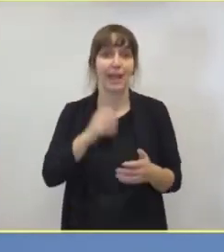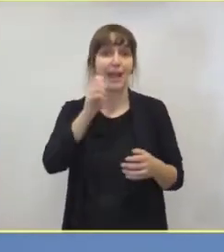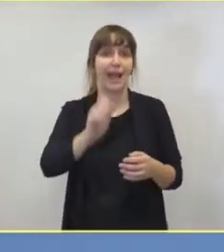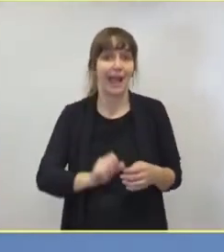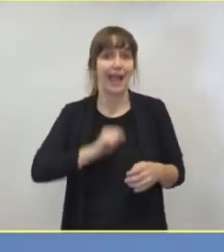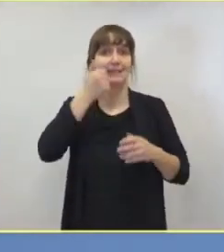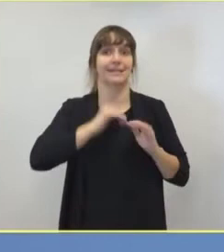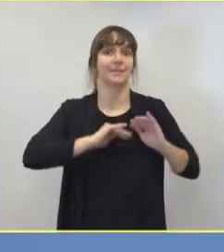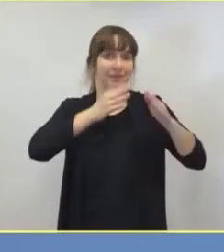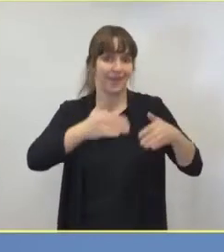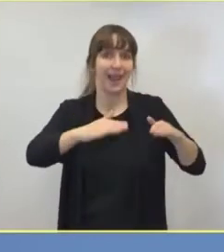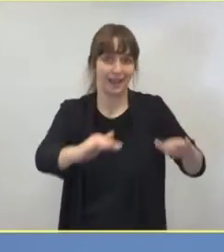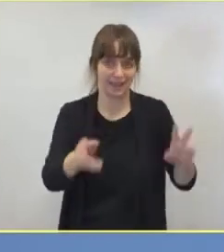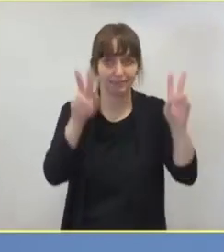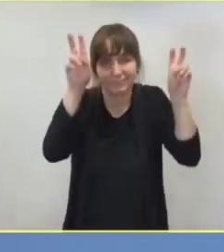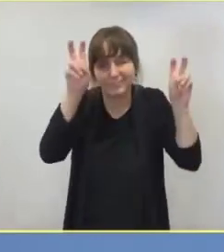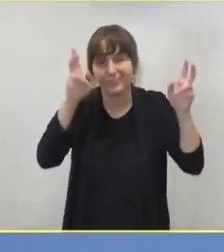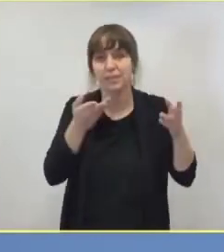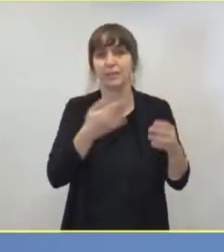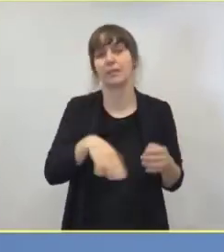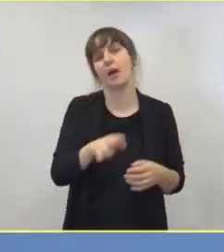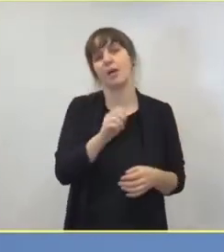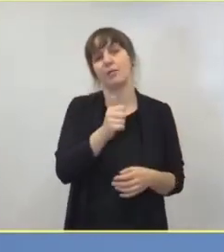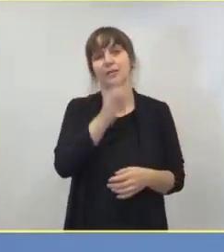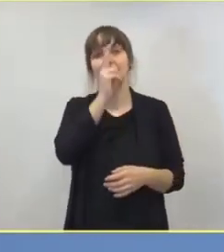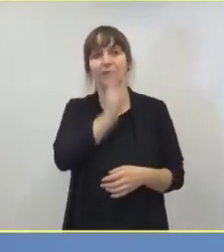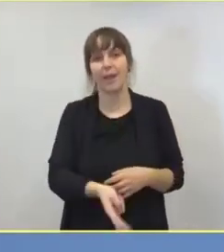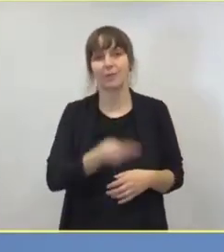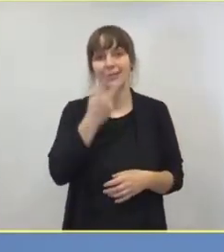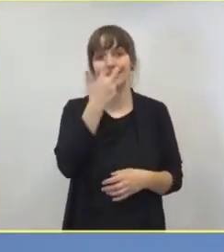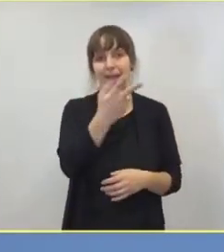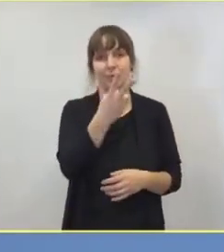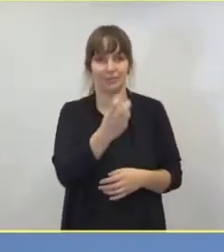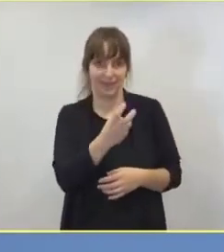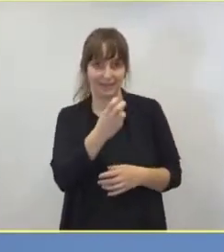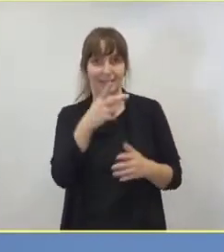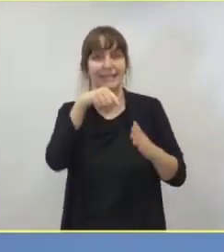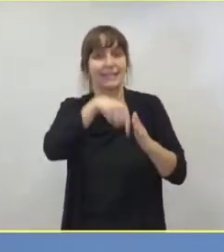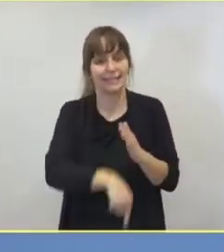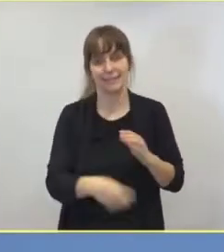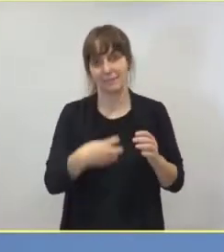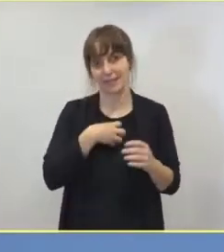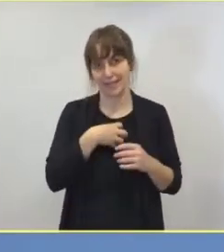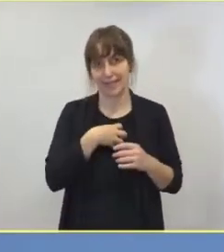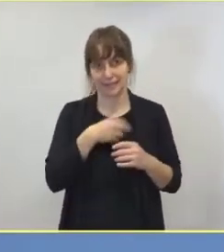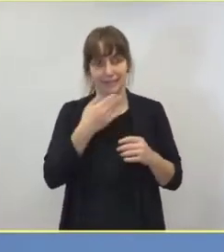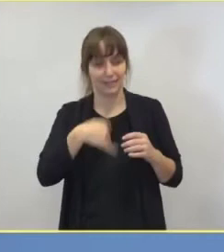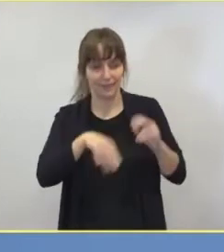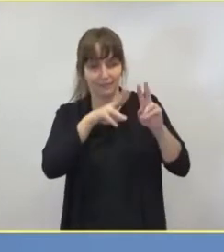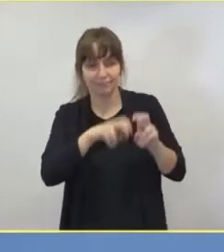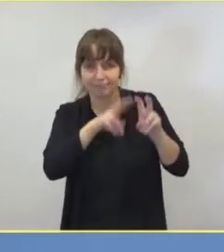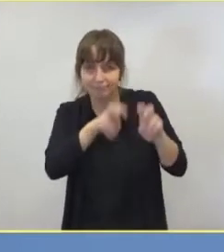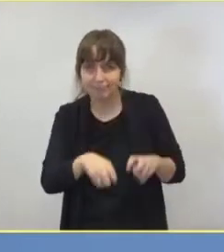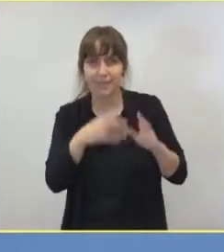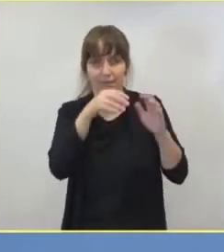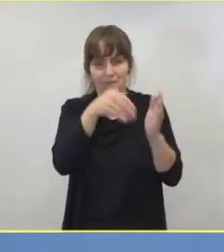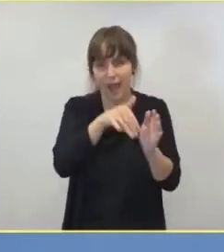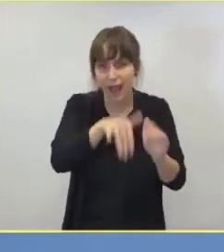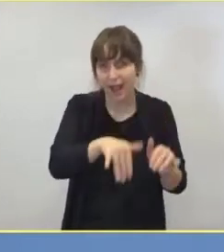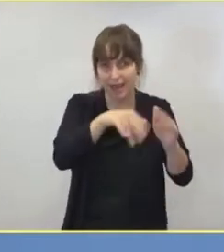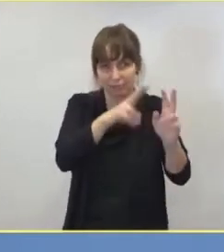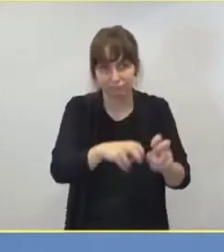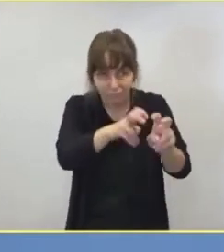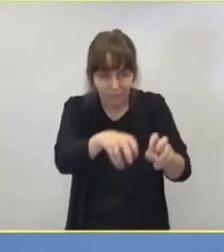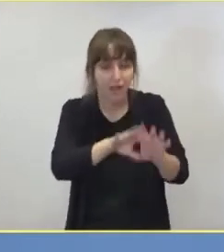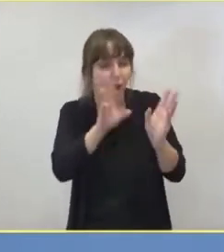sogenannten Welle mal 223 Hamburger Intensivpatienten aufgearbeitet. 73 Prozent davon waren